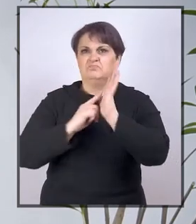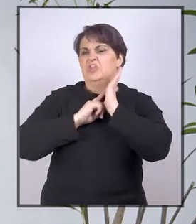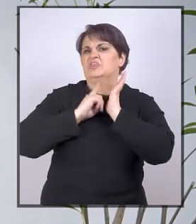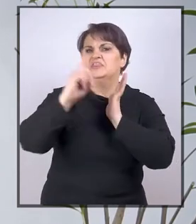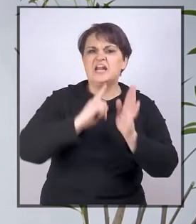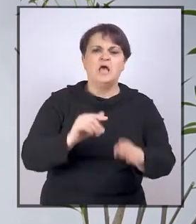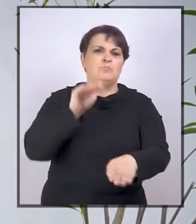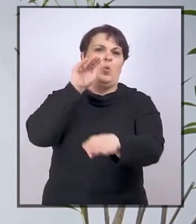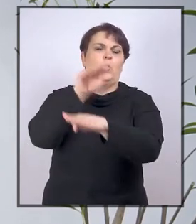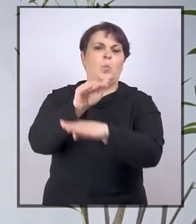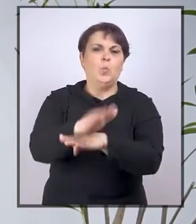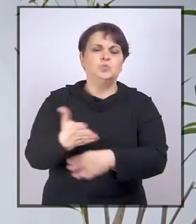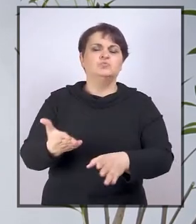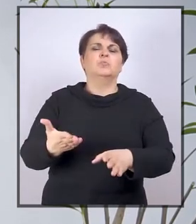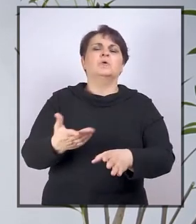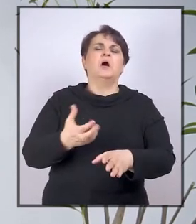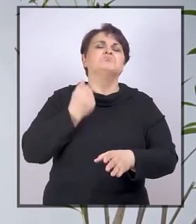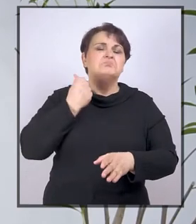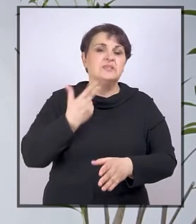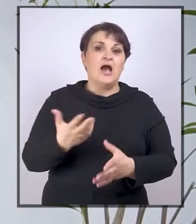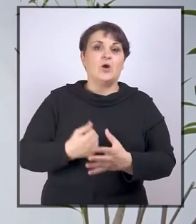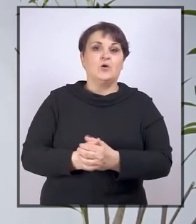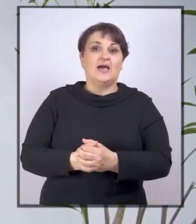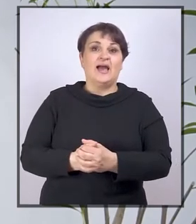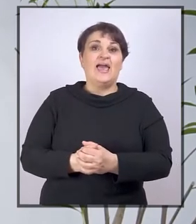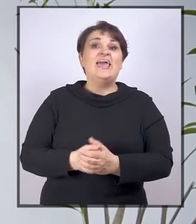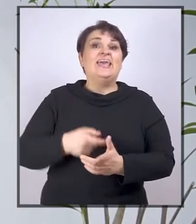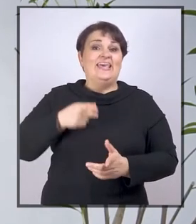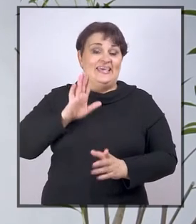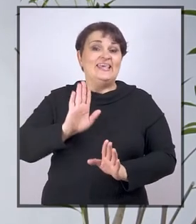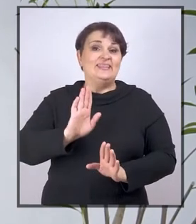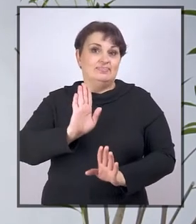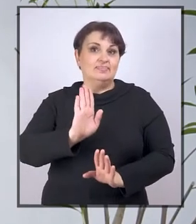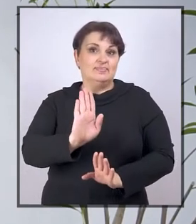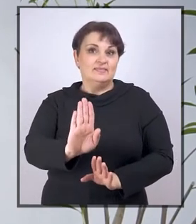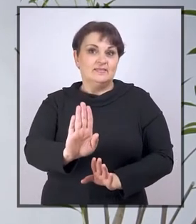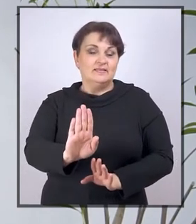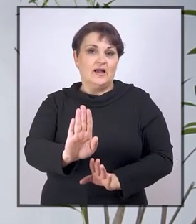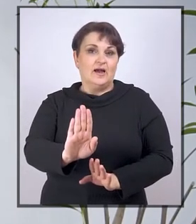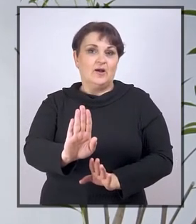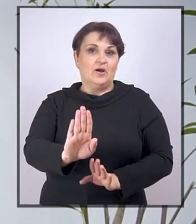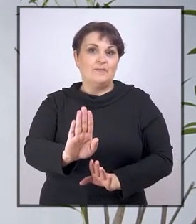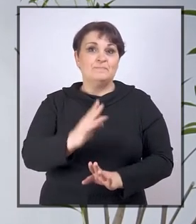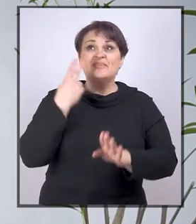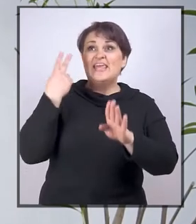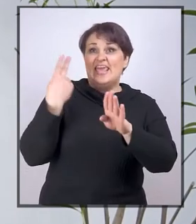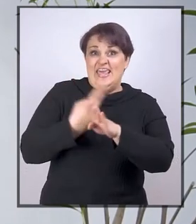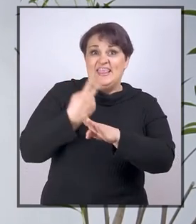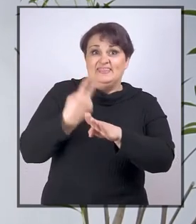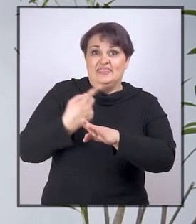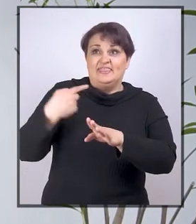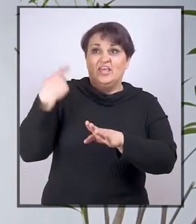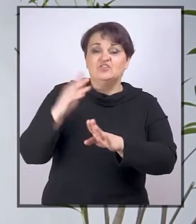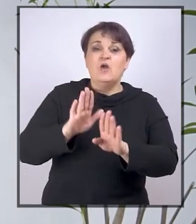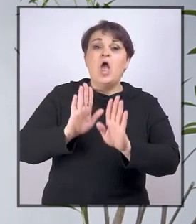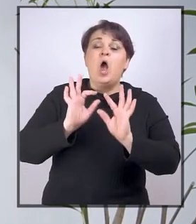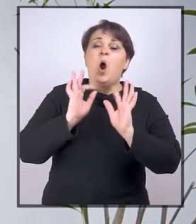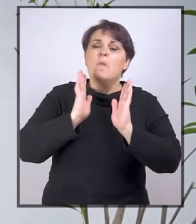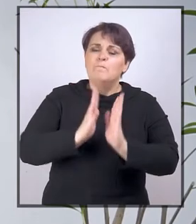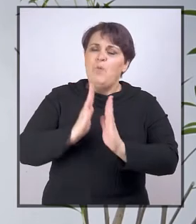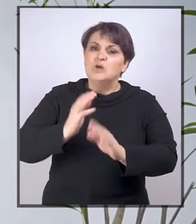komunikacija, transporta, usluga itd. I na taj način zemlje